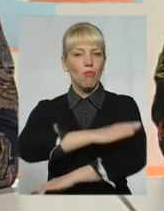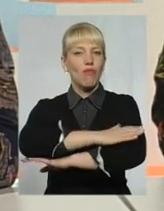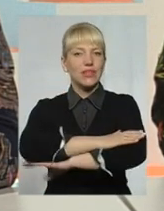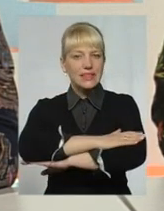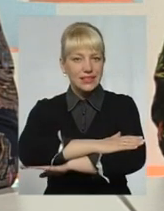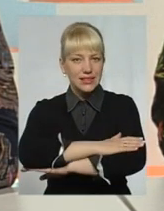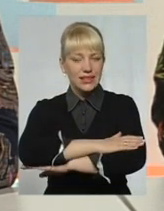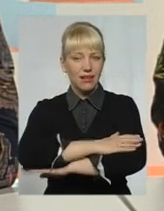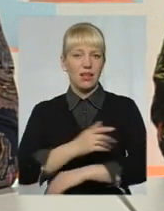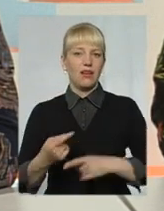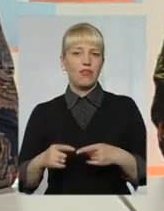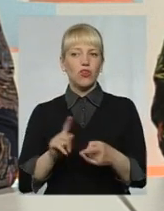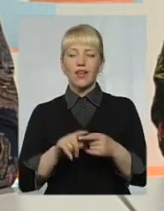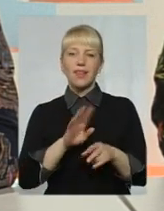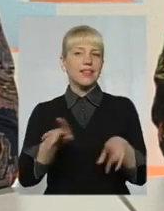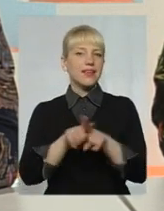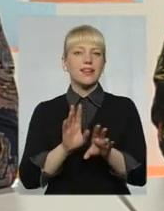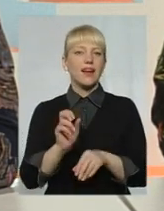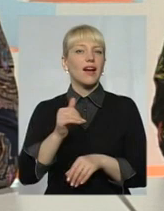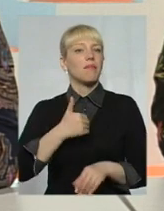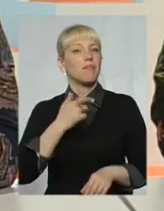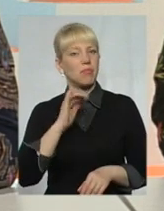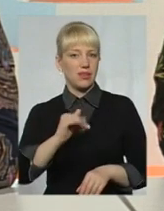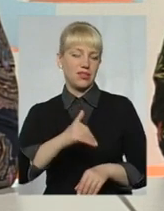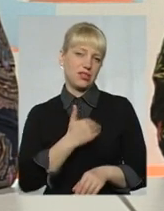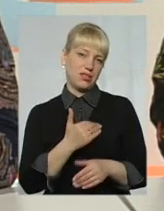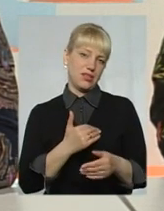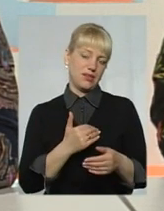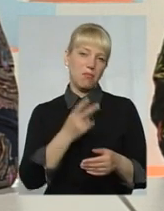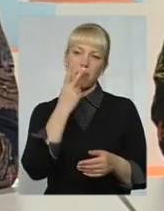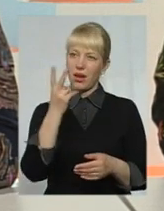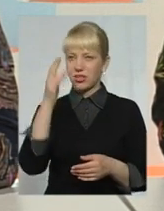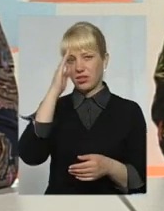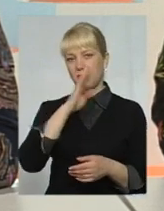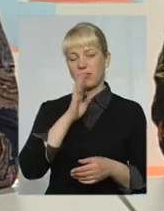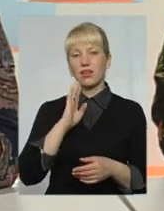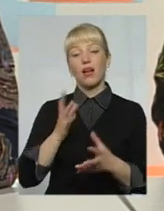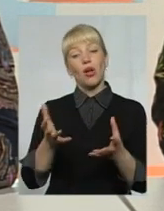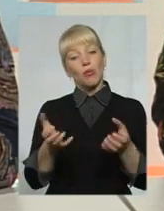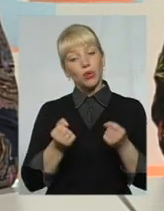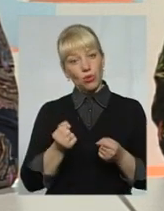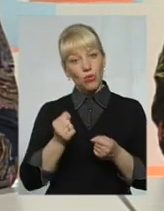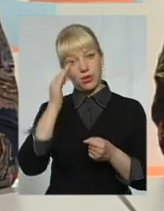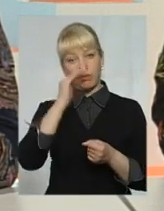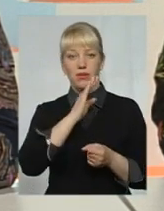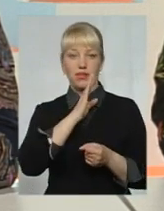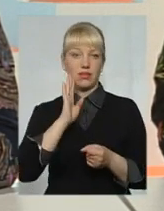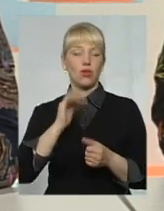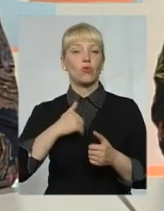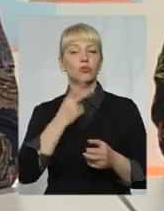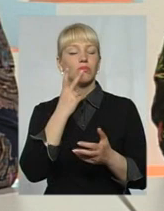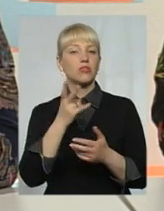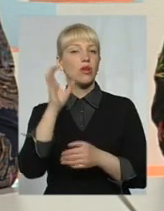далеко не такою, якою би хотіли бачити батьки. Прийомні батьки хочуть бачити послушну дитину, яка буде